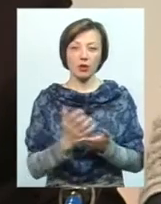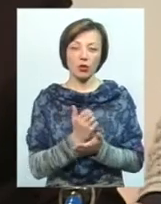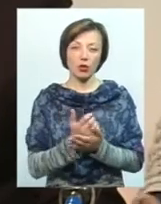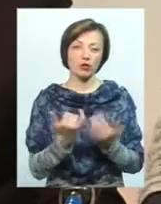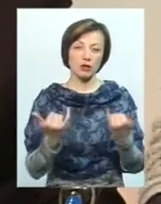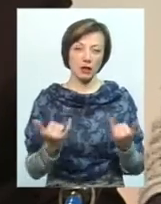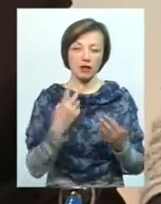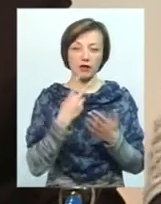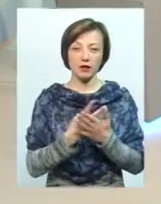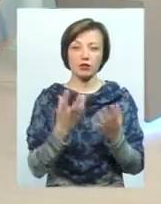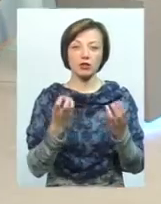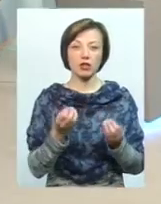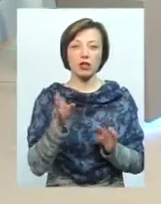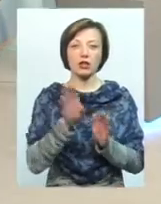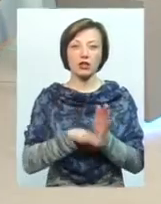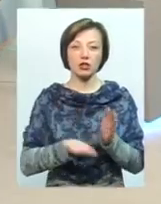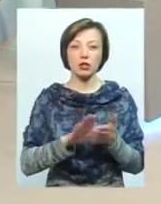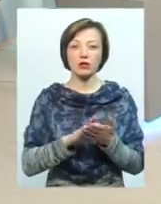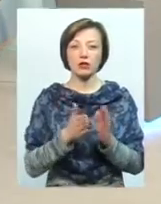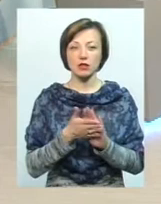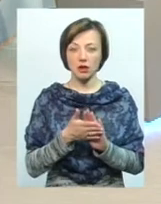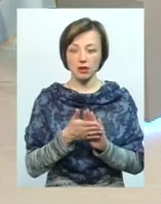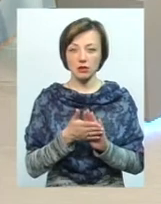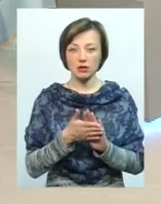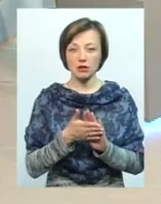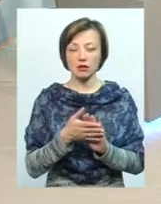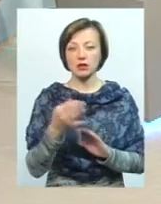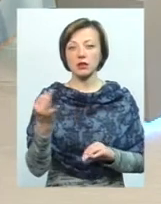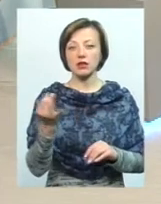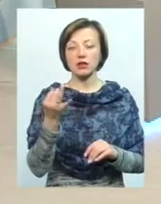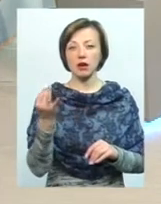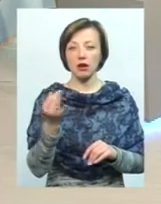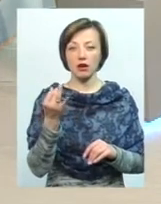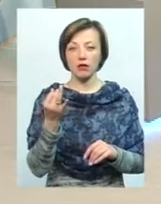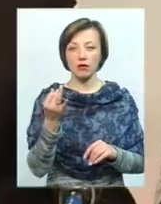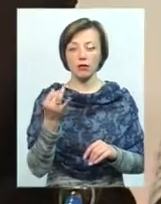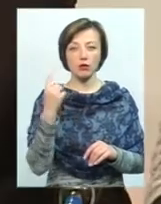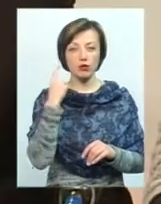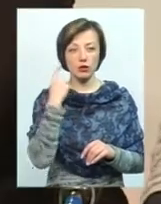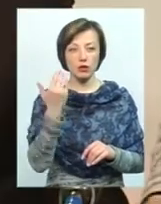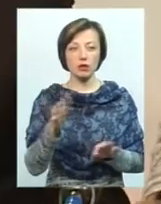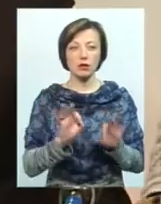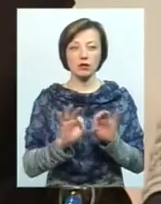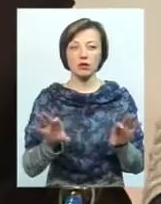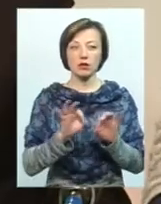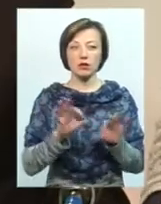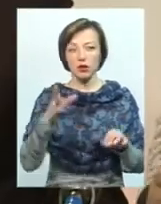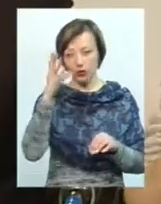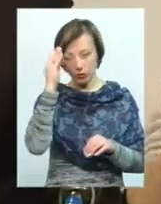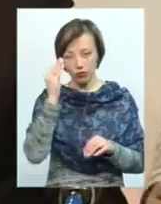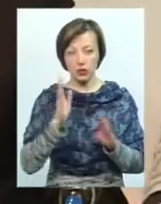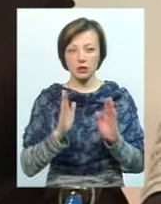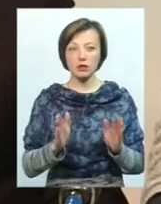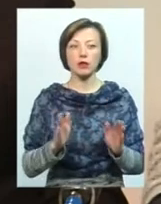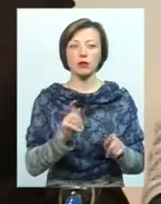зараз, видно, ще гірша ситуація, якби склалася. Цікаво було почути їхні коментарі, але враховуючи, що ми тільки